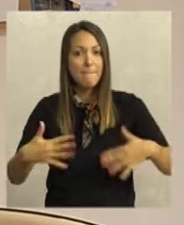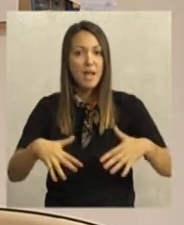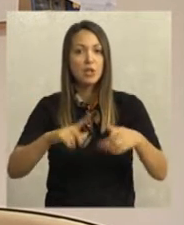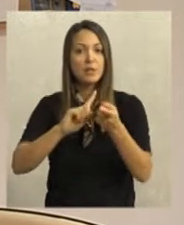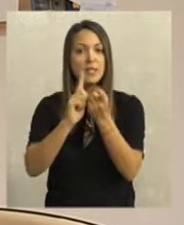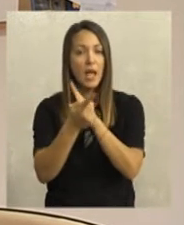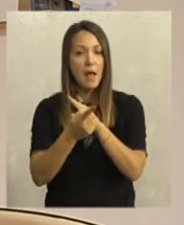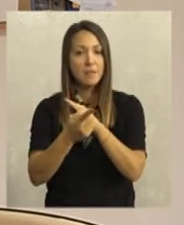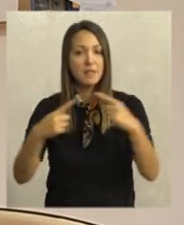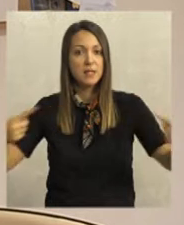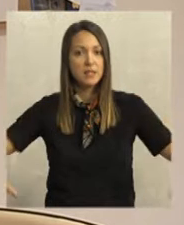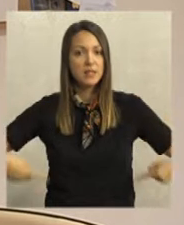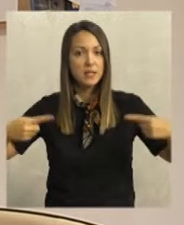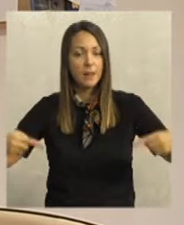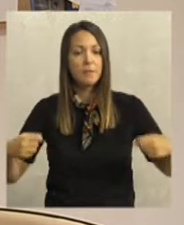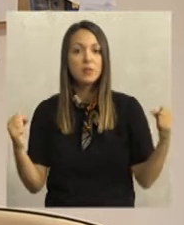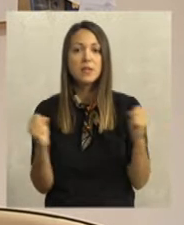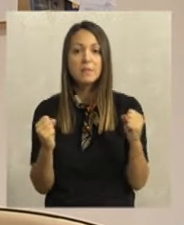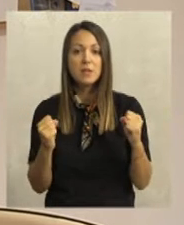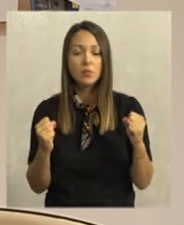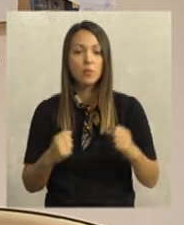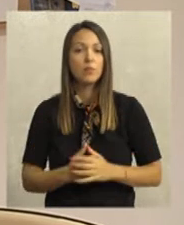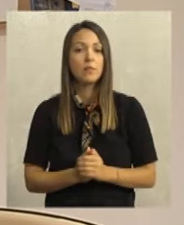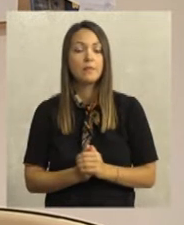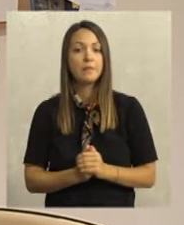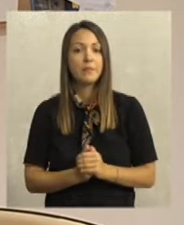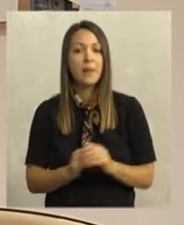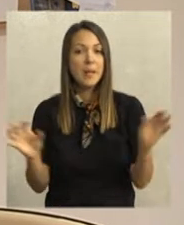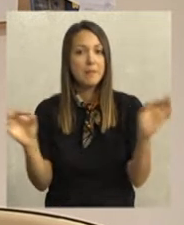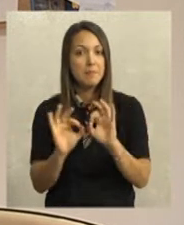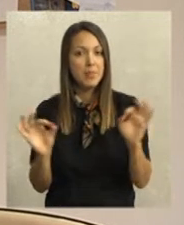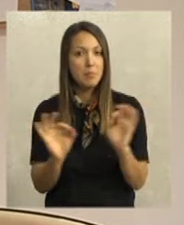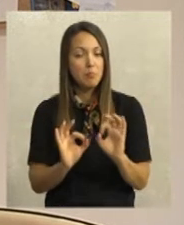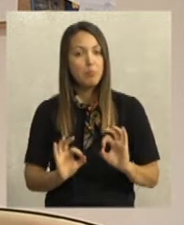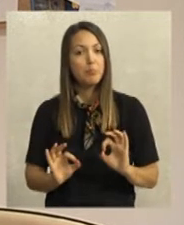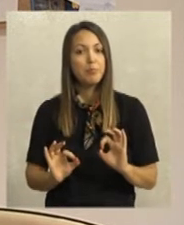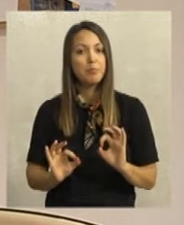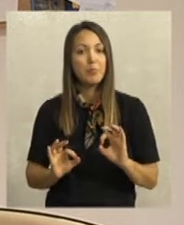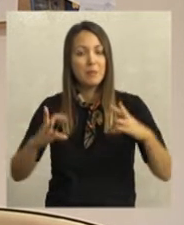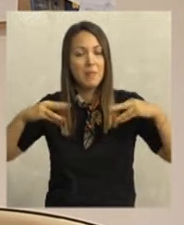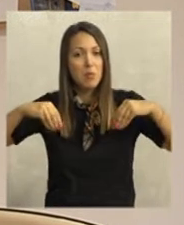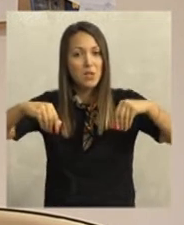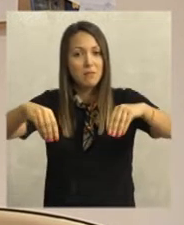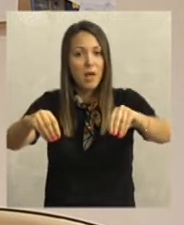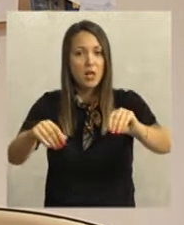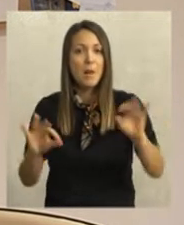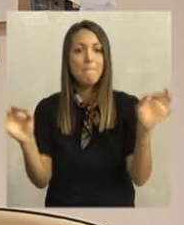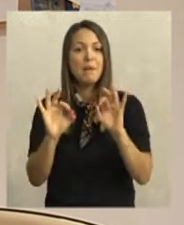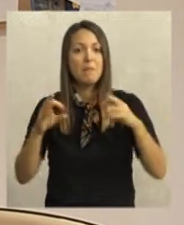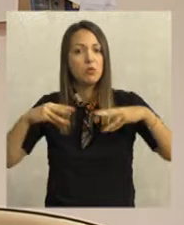zamena zimčkih guma i priprema samih tih posipača,